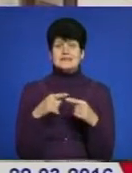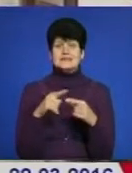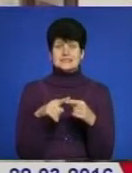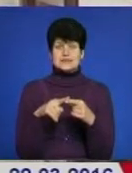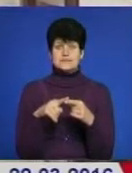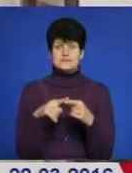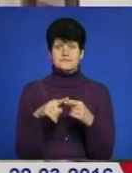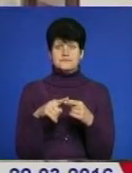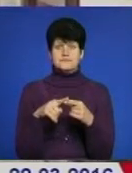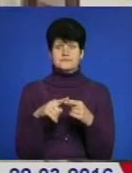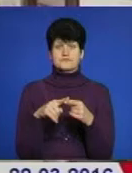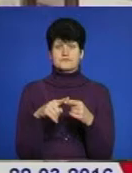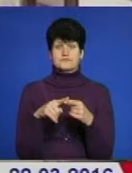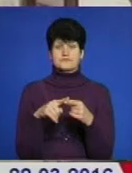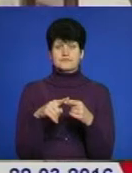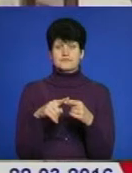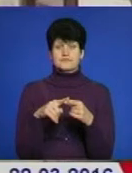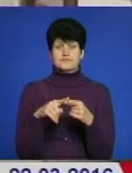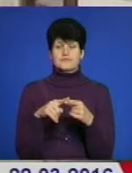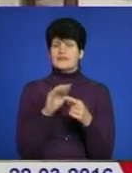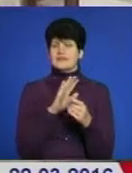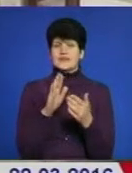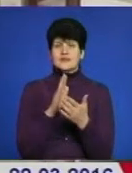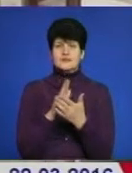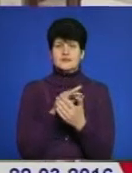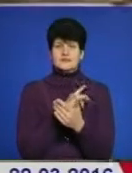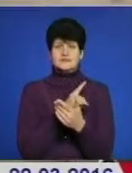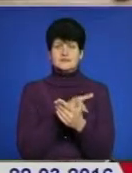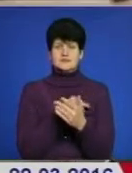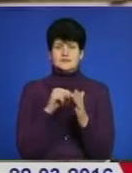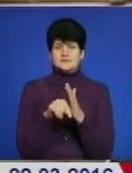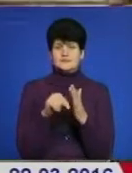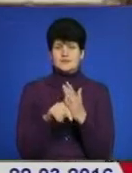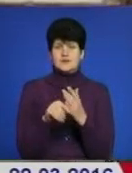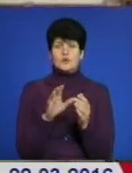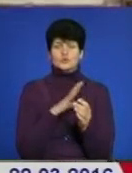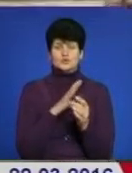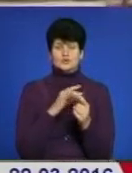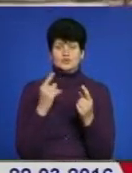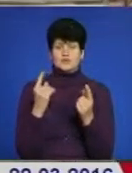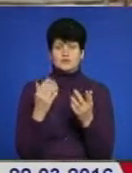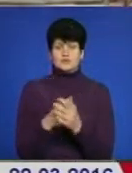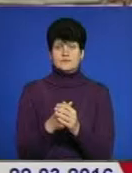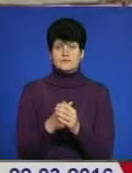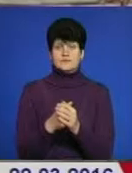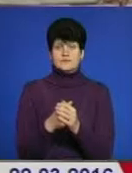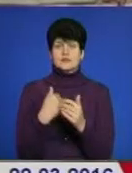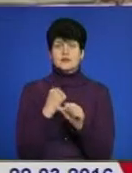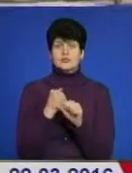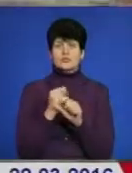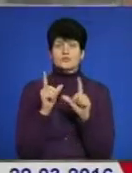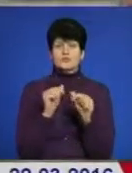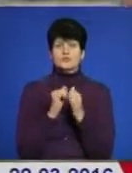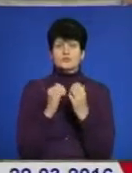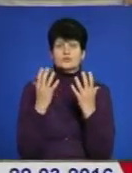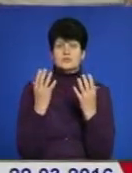ну, як би, не сильно зіграє ролі. Буде суттєво, на роботу їжджи кожен